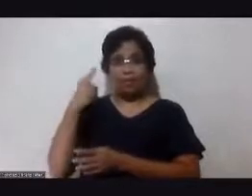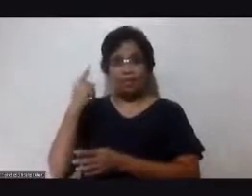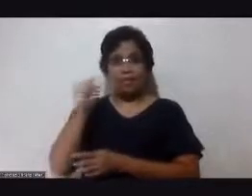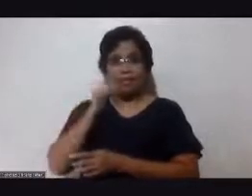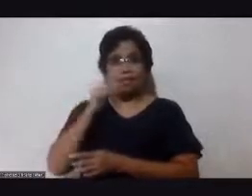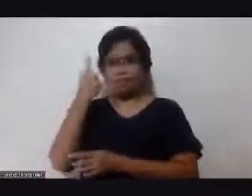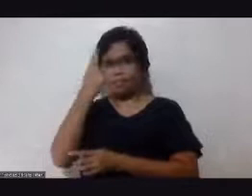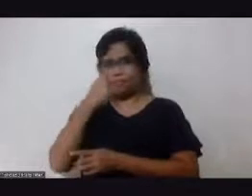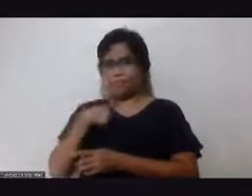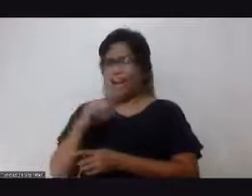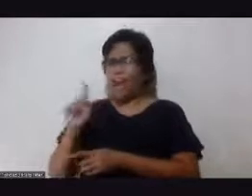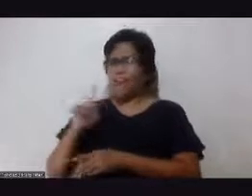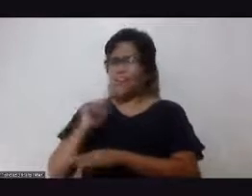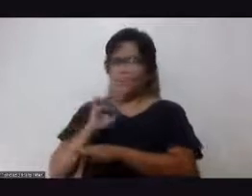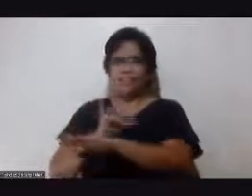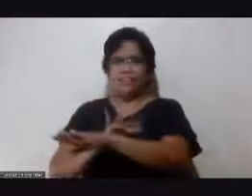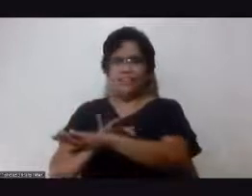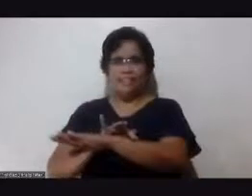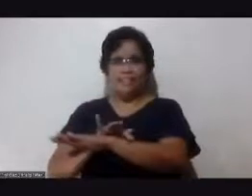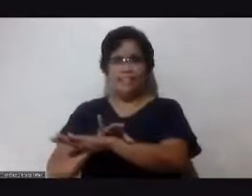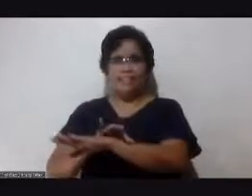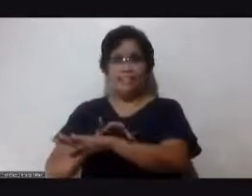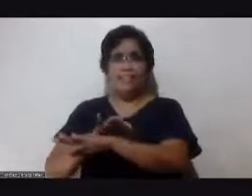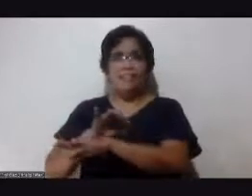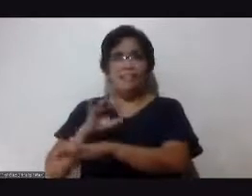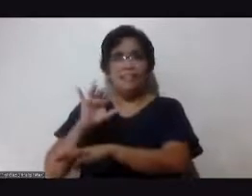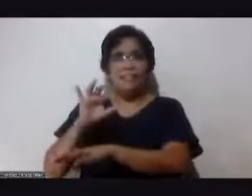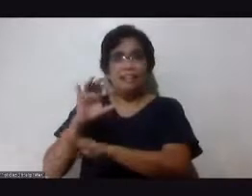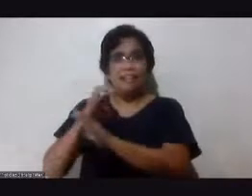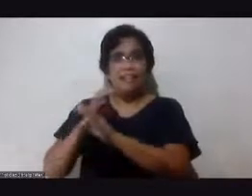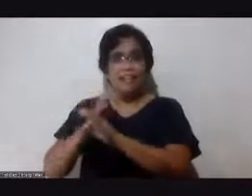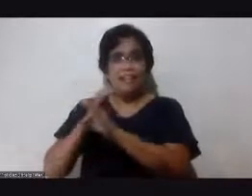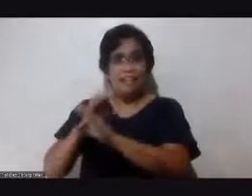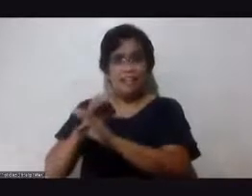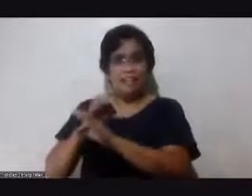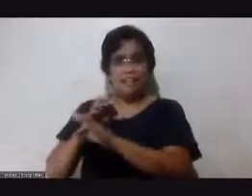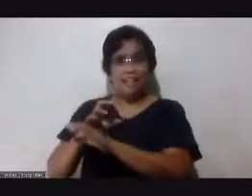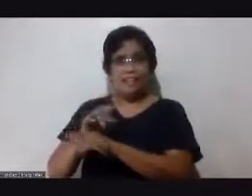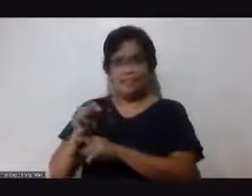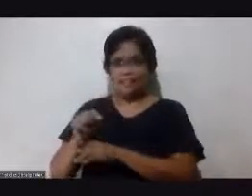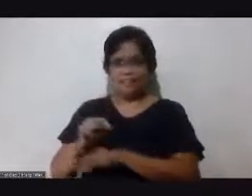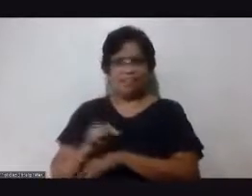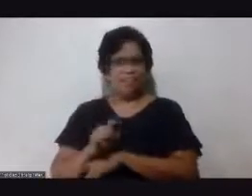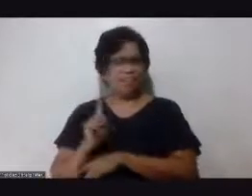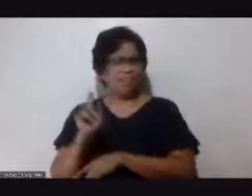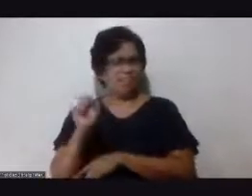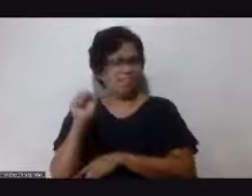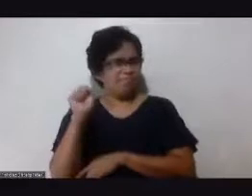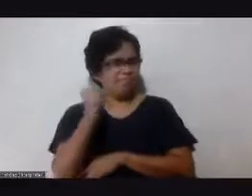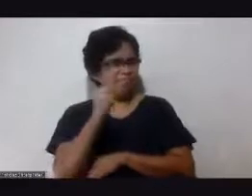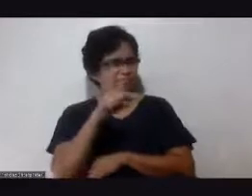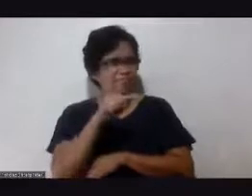skincare regimen mo napatingin ako sa kaya sabi ko wala